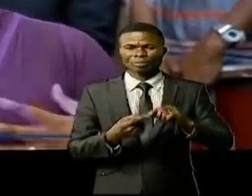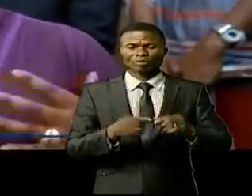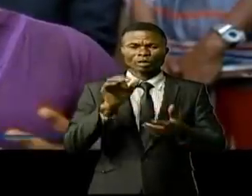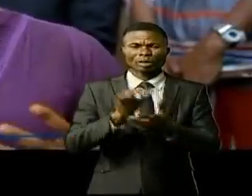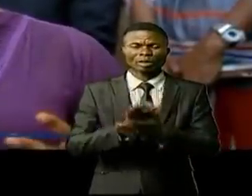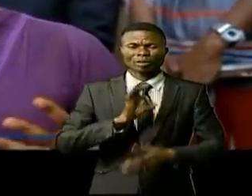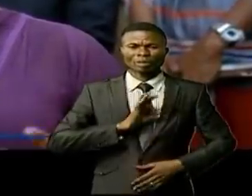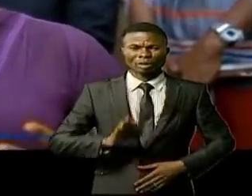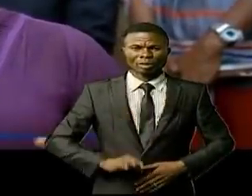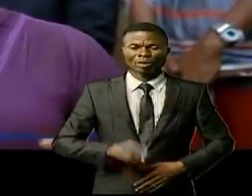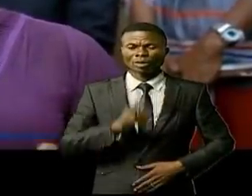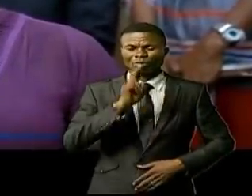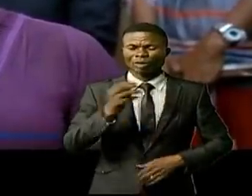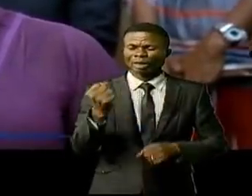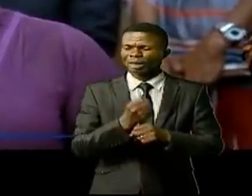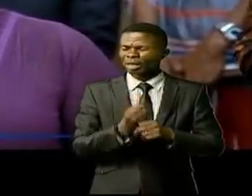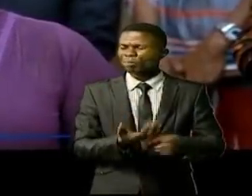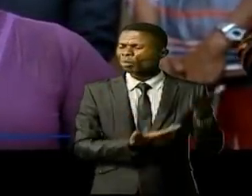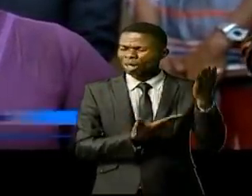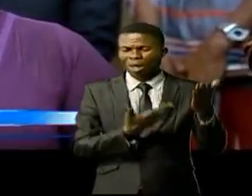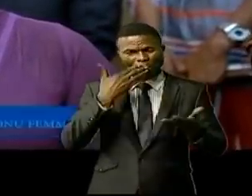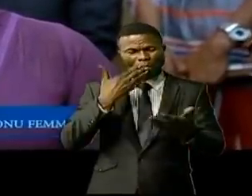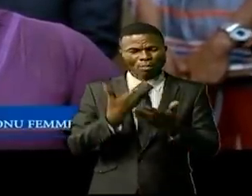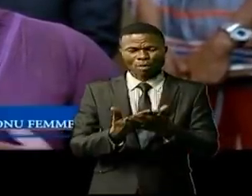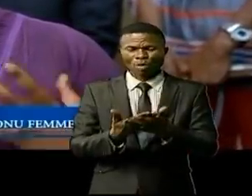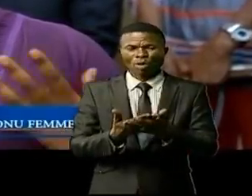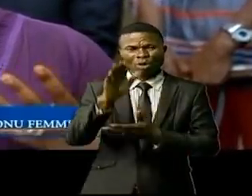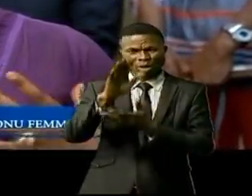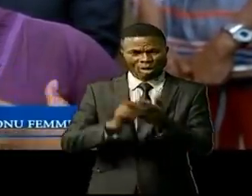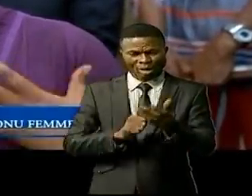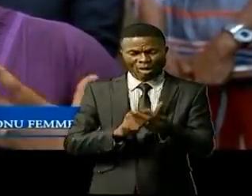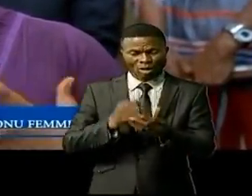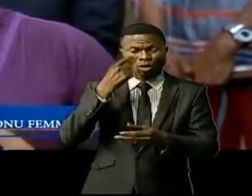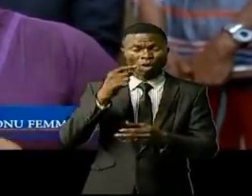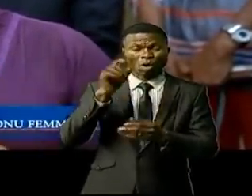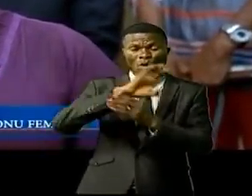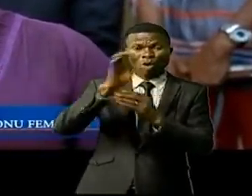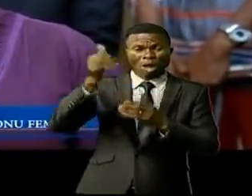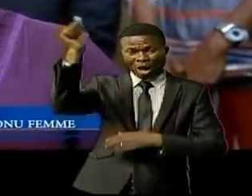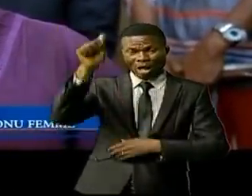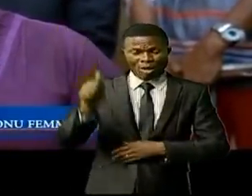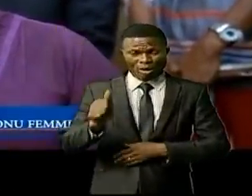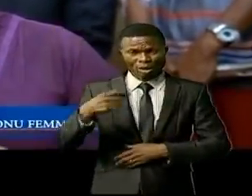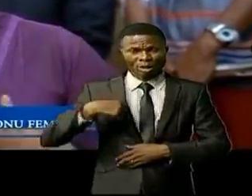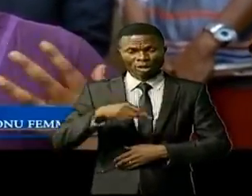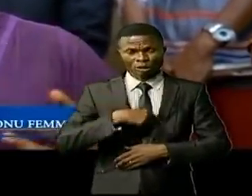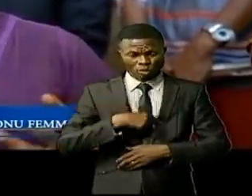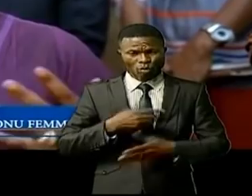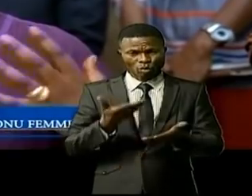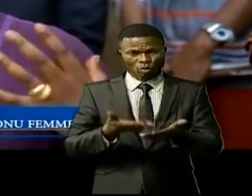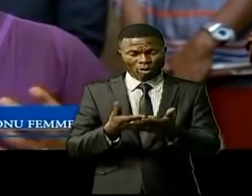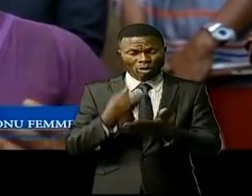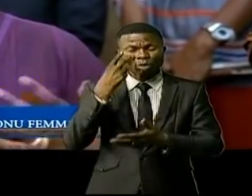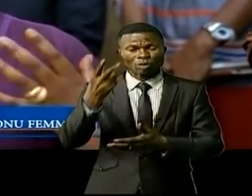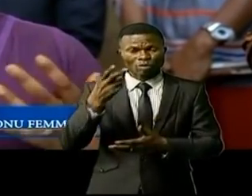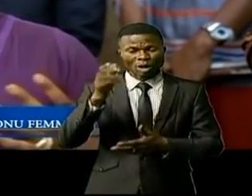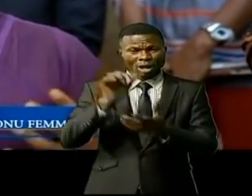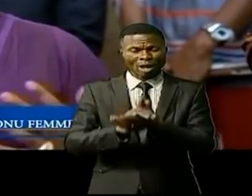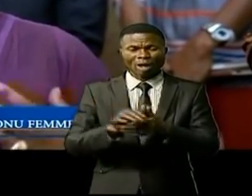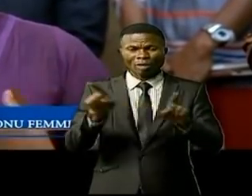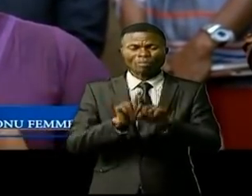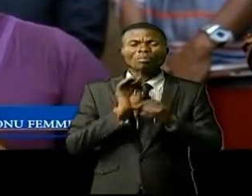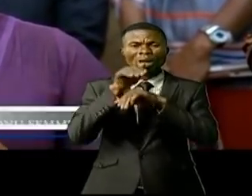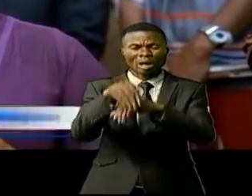dame est vraiment un rôle modèle. Lorsqu'on regarde le continent, nous notre sphère en tant que Oulima Tassar c'est de trouver des premières dames